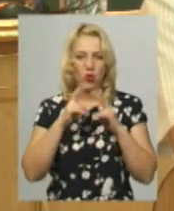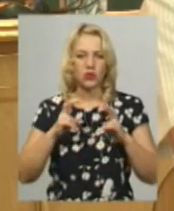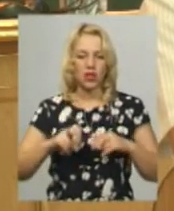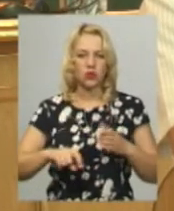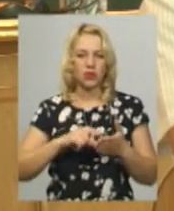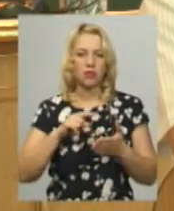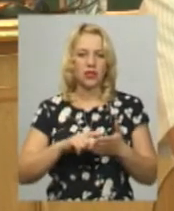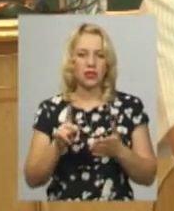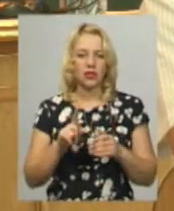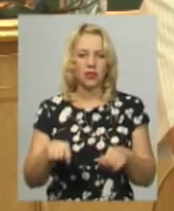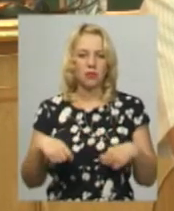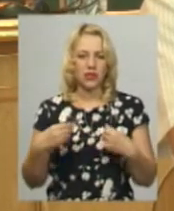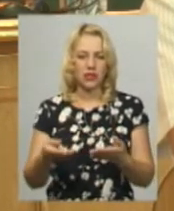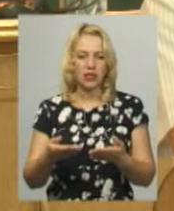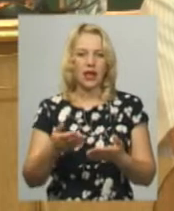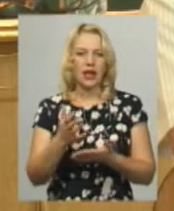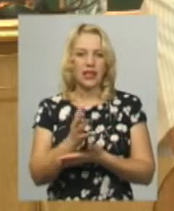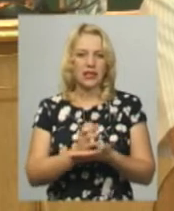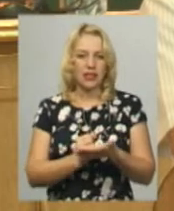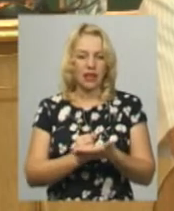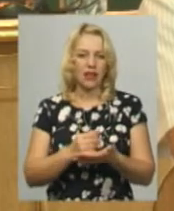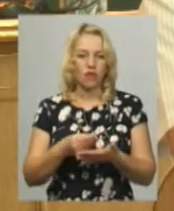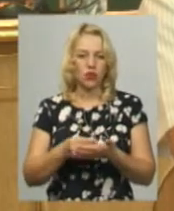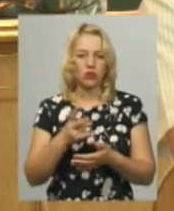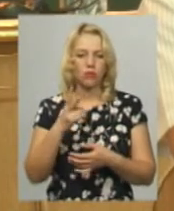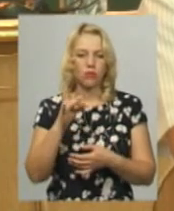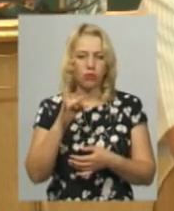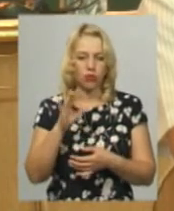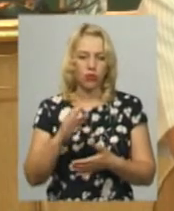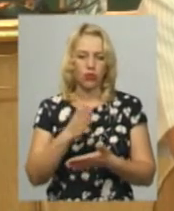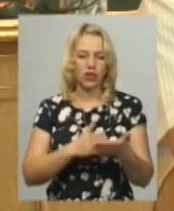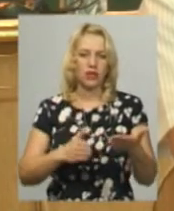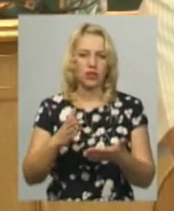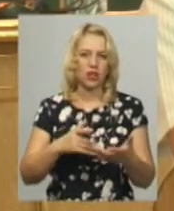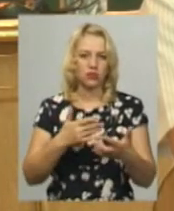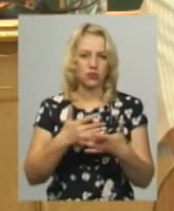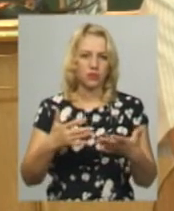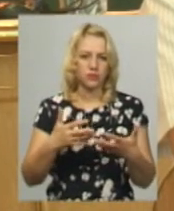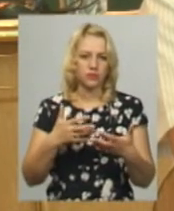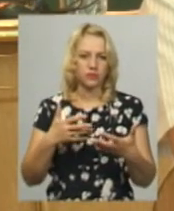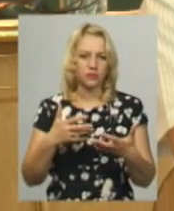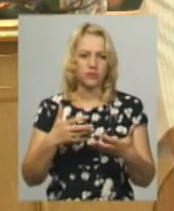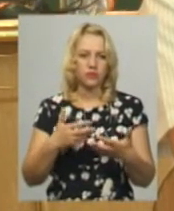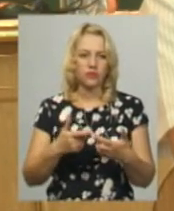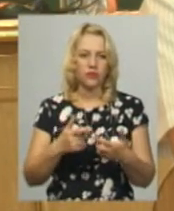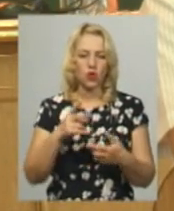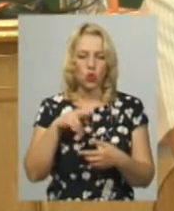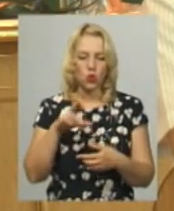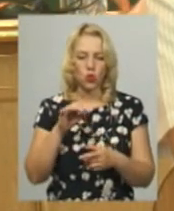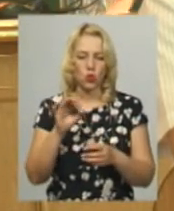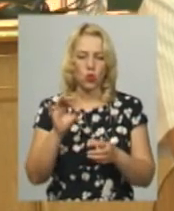резервні фонди, місцевих бюджетів у відповідність до нормативного 1%